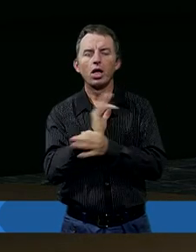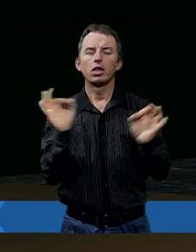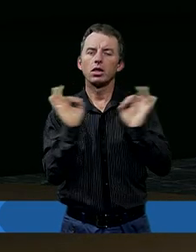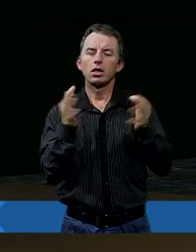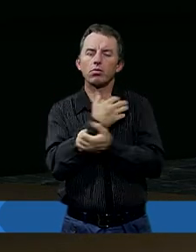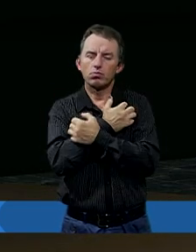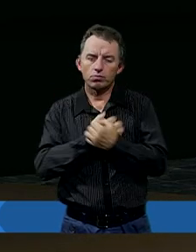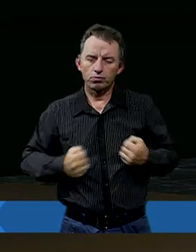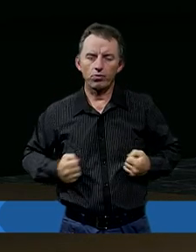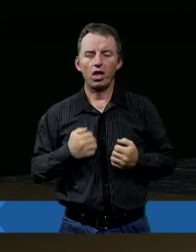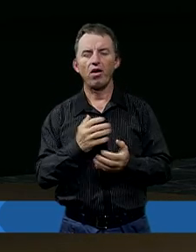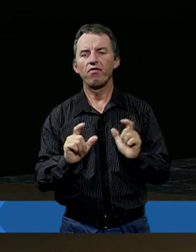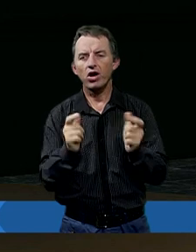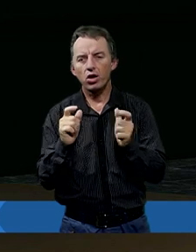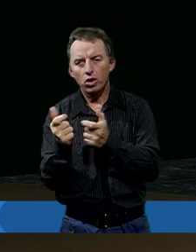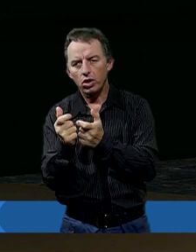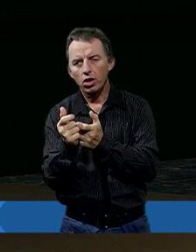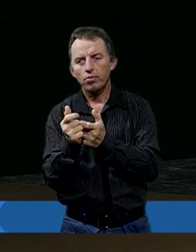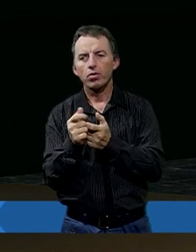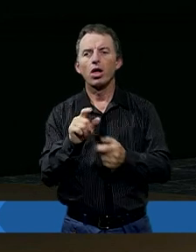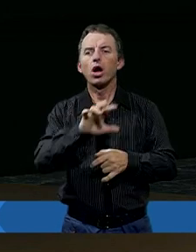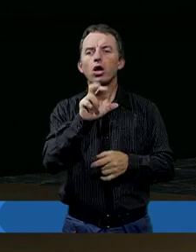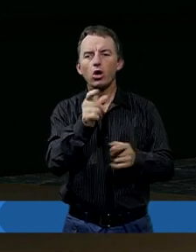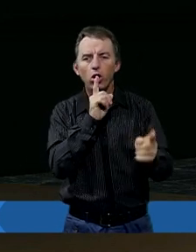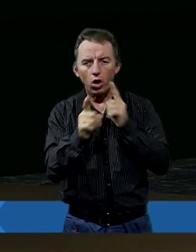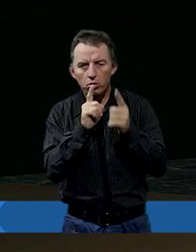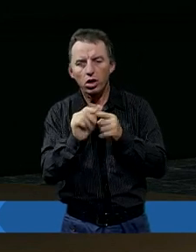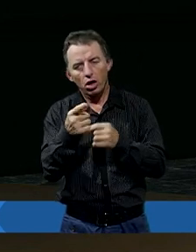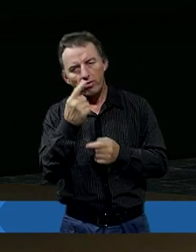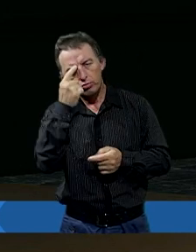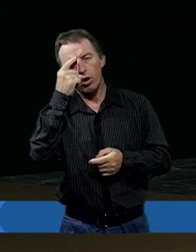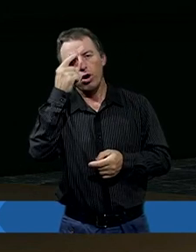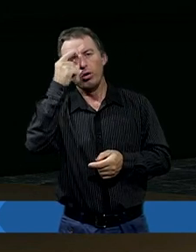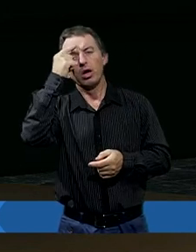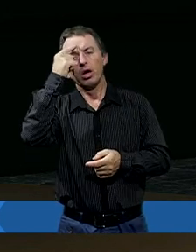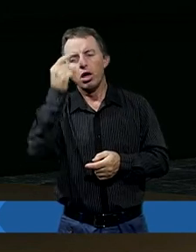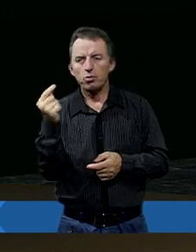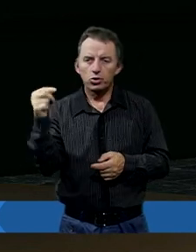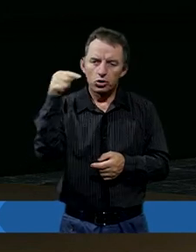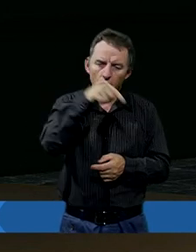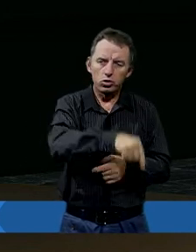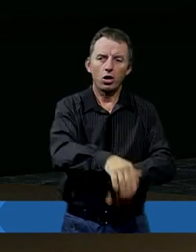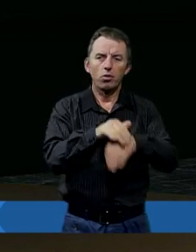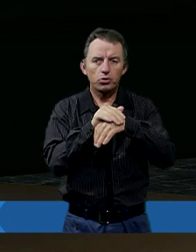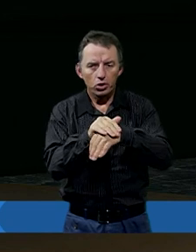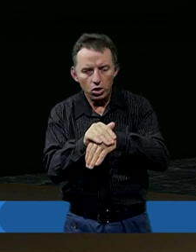wydarzenia, że ona rozmawia z Hiobem, to jest tylko wspomniane i przychodzą przyjaciele.